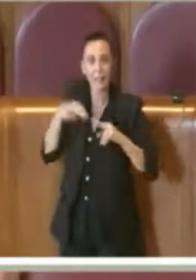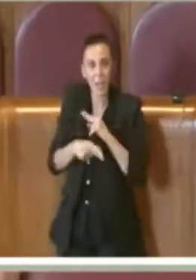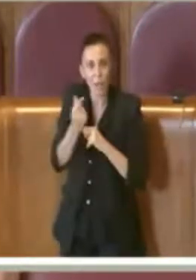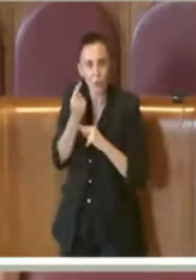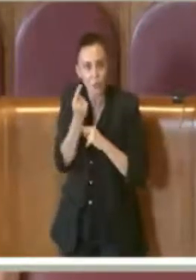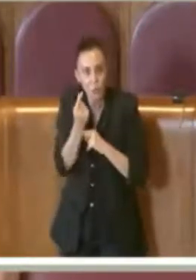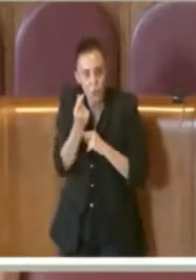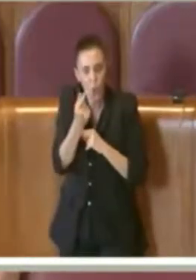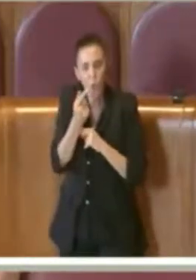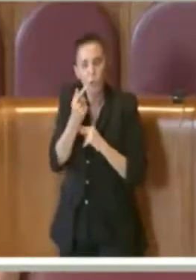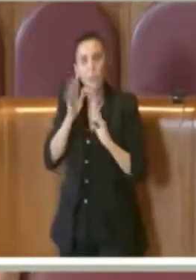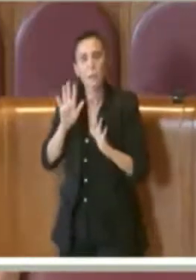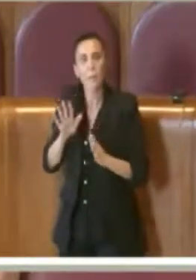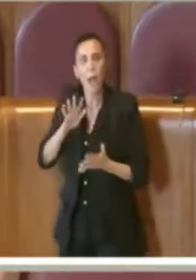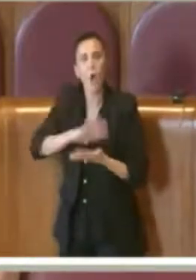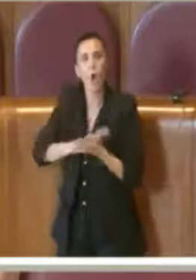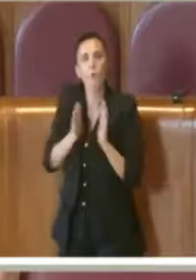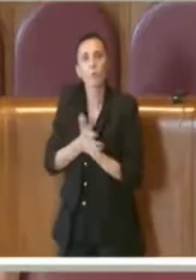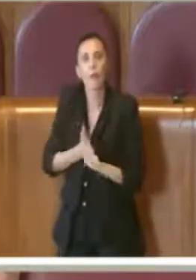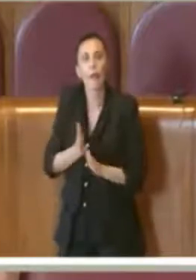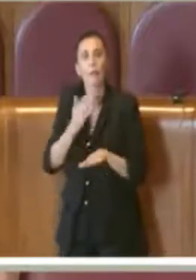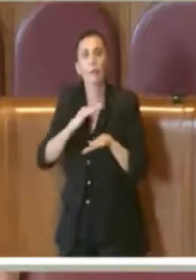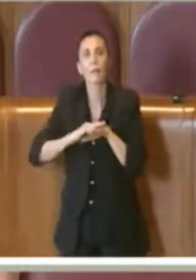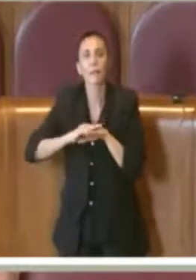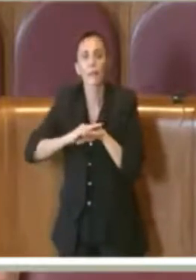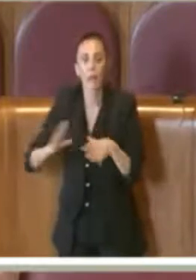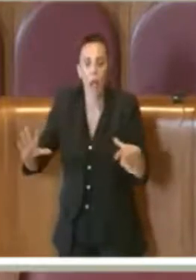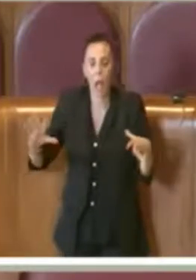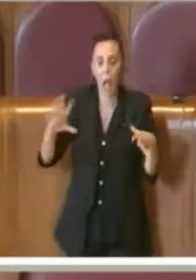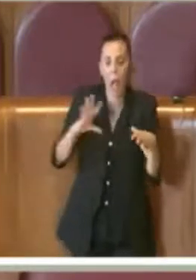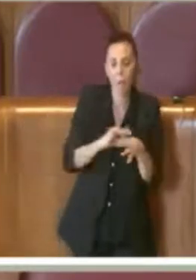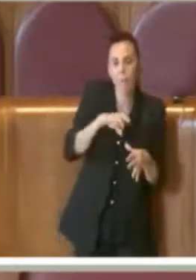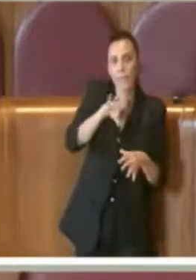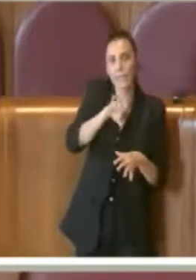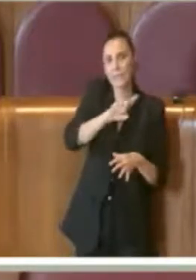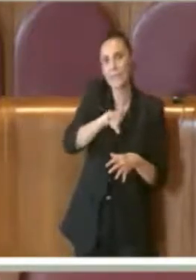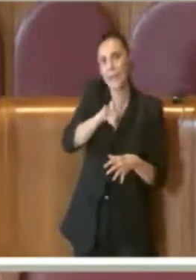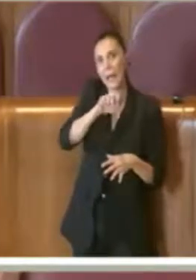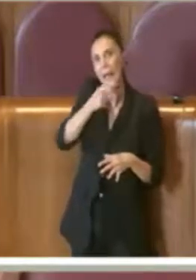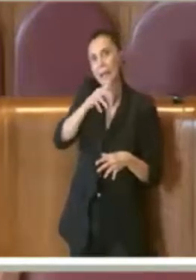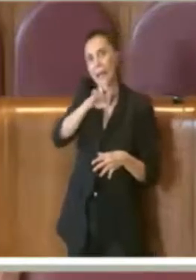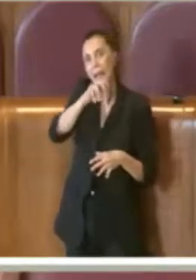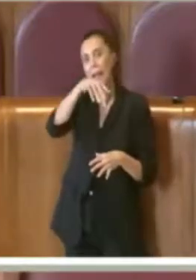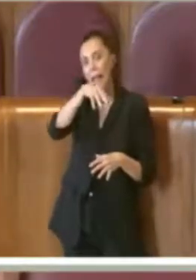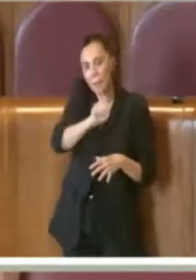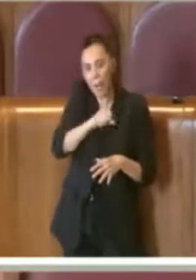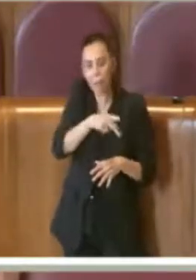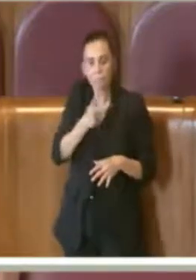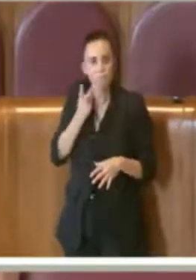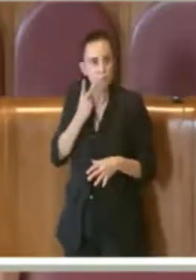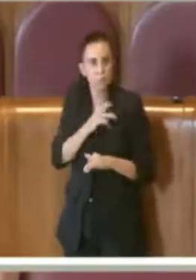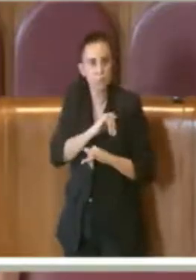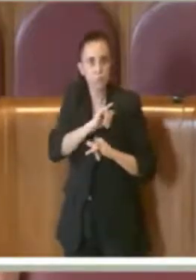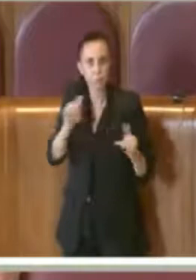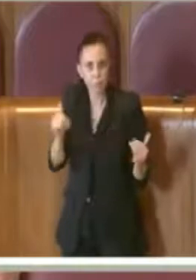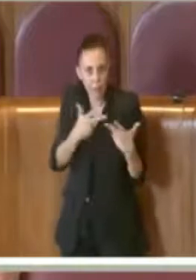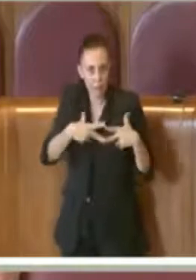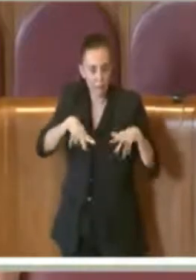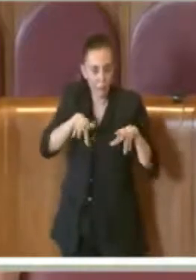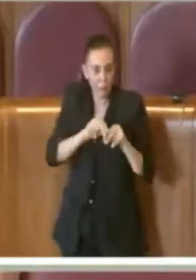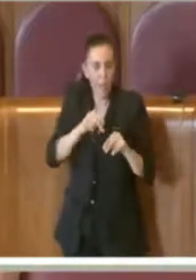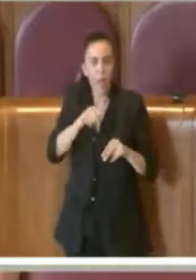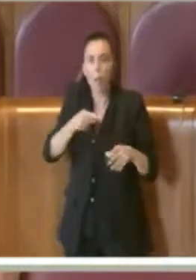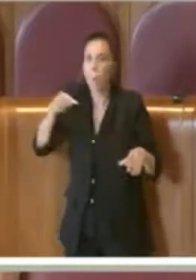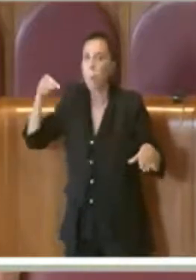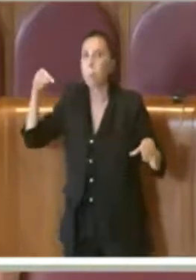quello che era il contratto di servizio legato a Zetema, quindi creando un buco di bilancio molto importante e quindi da